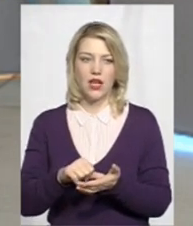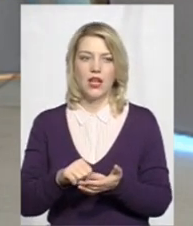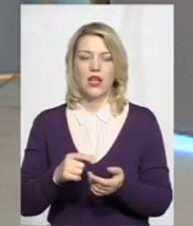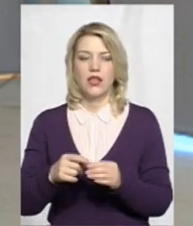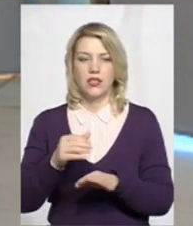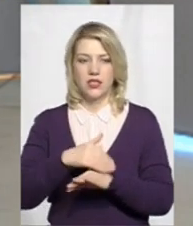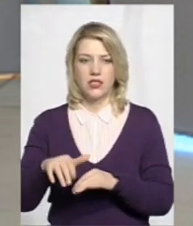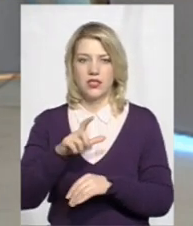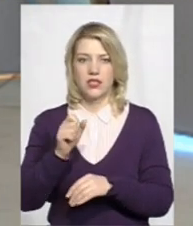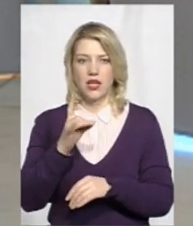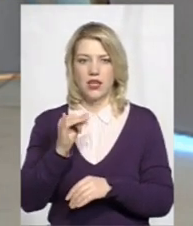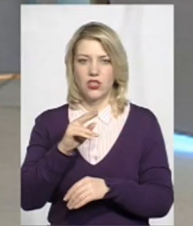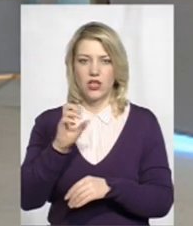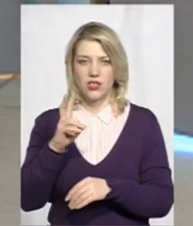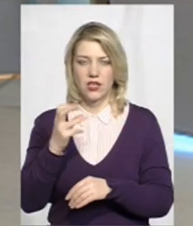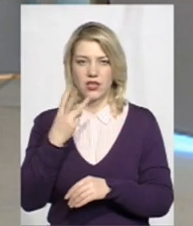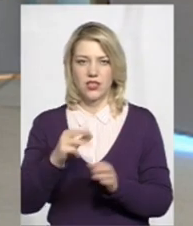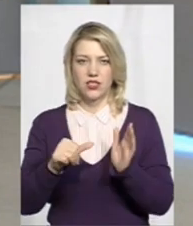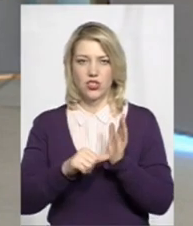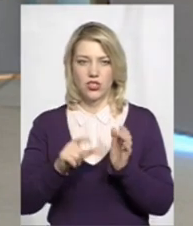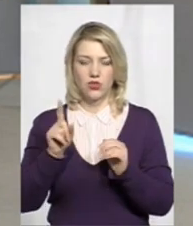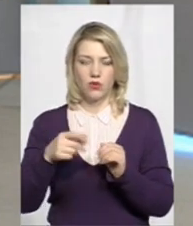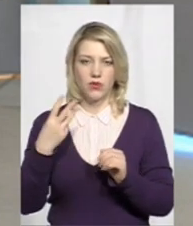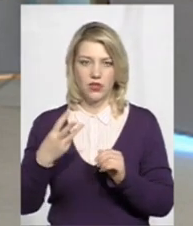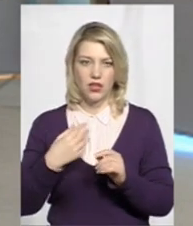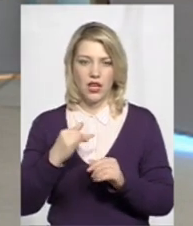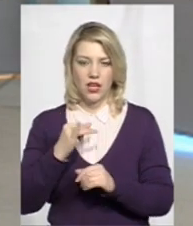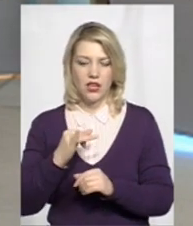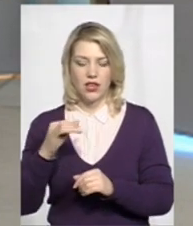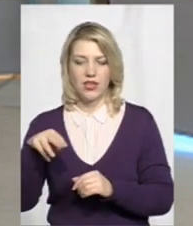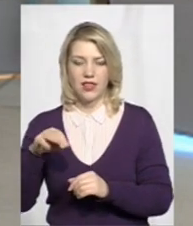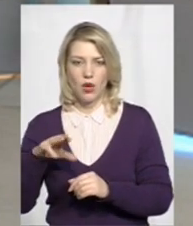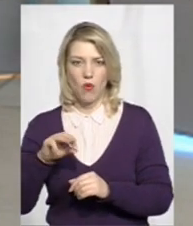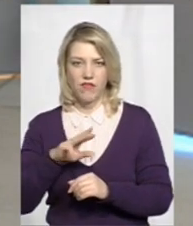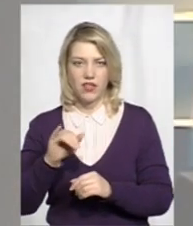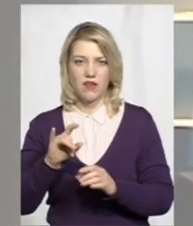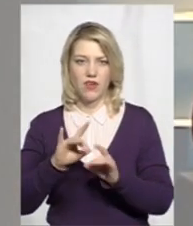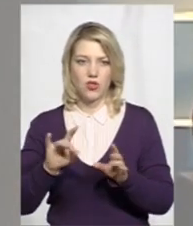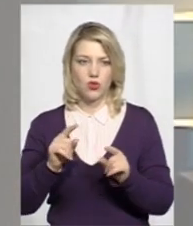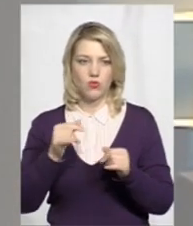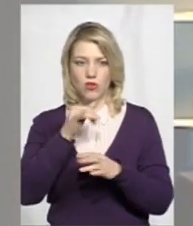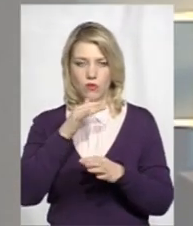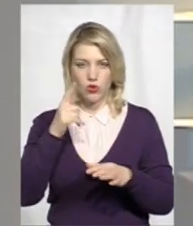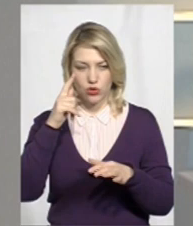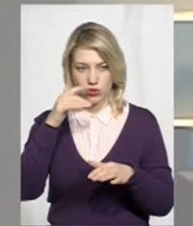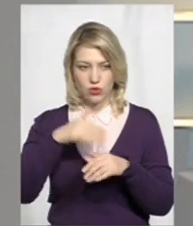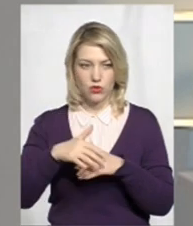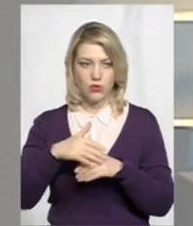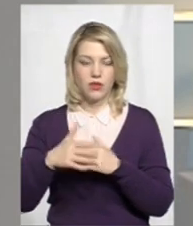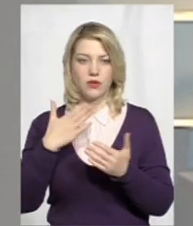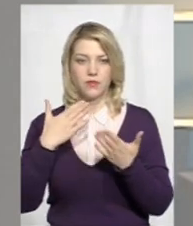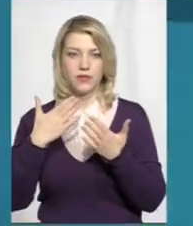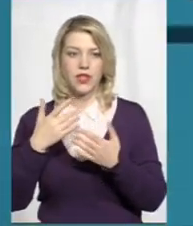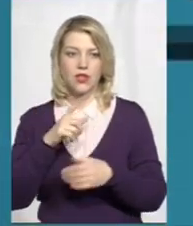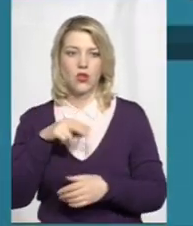Позарічанський, 36, дріб 3, Ірина Тимофієва, розповіла, чому досі не можуть порозумітися з домкомом. Послухаємо і продовжимо